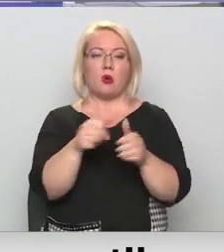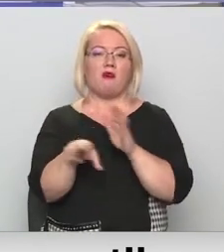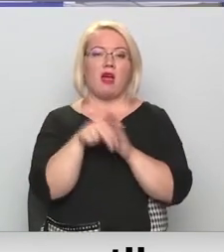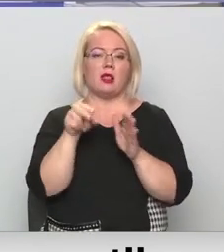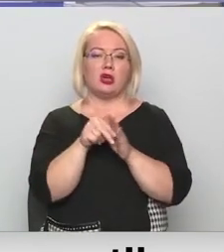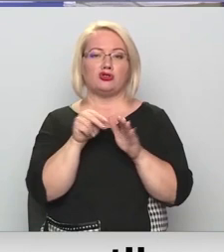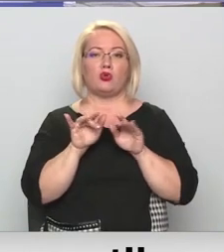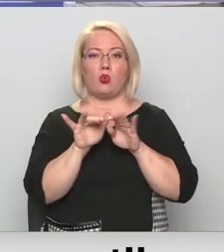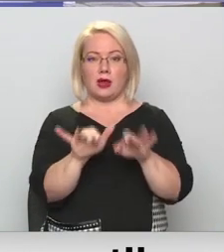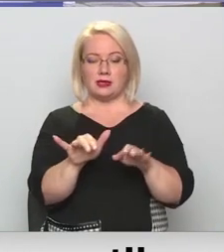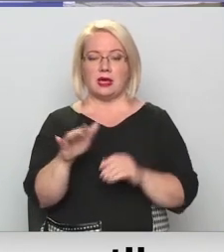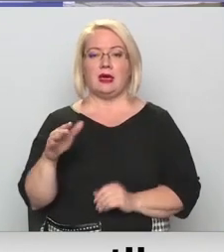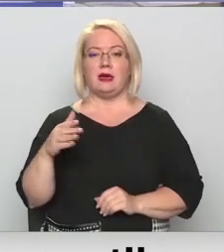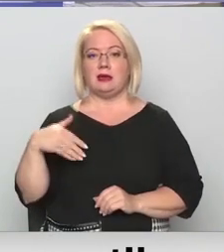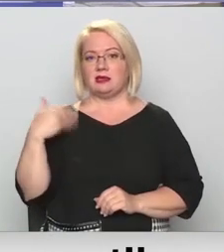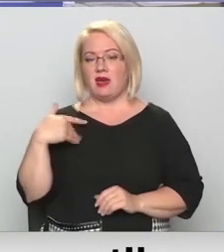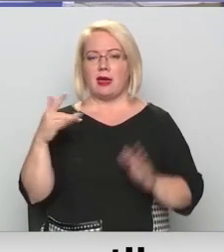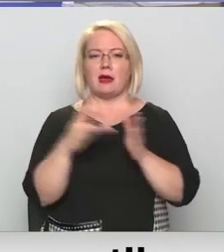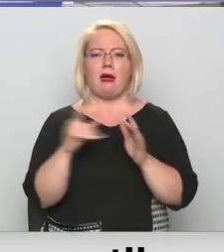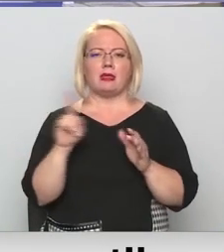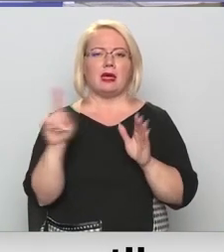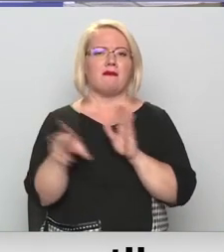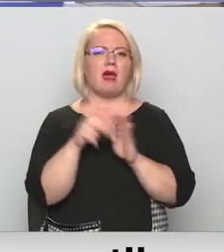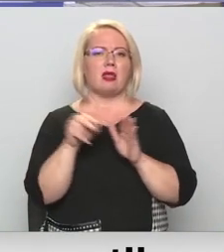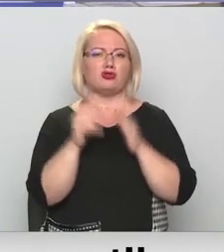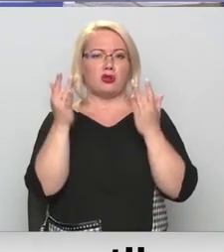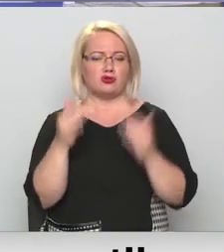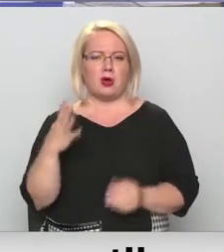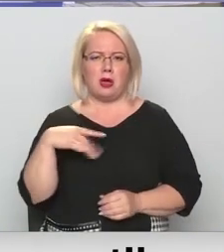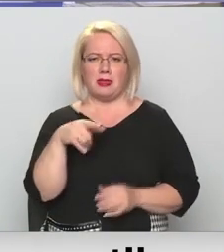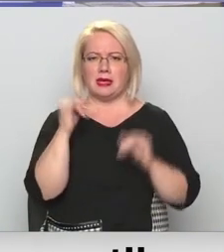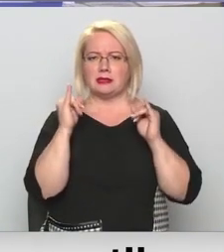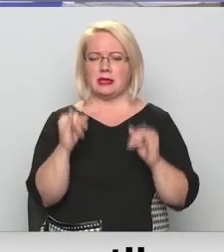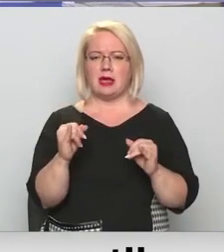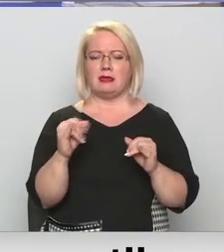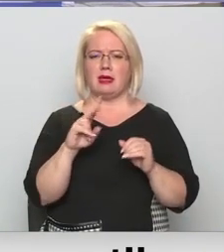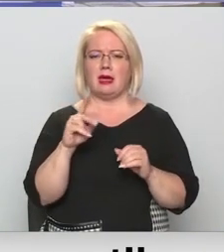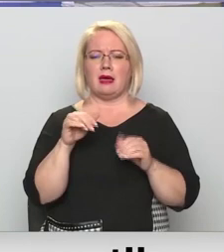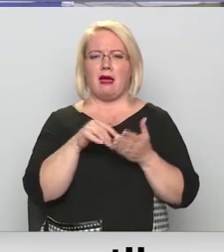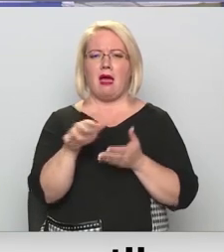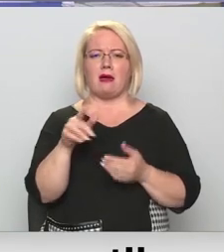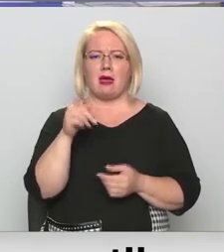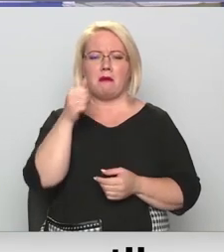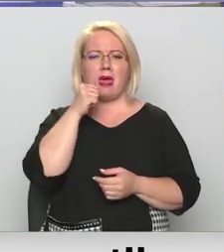norisei. Sveiki Ilze, saki, kādi ir vēlēšana rezultāti un kāpēc tik slikti klājās Merkeles partijai.